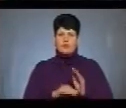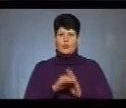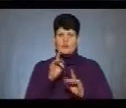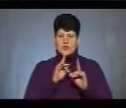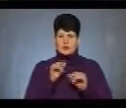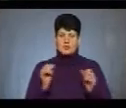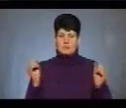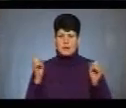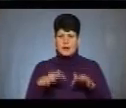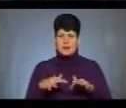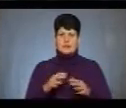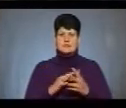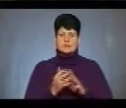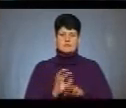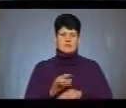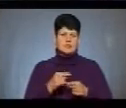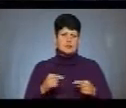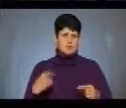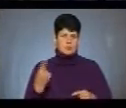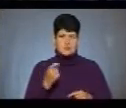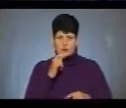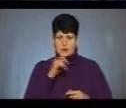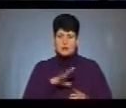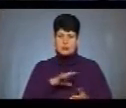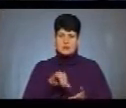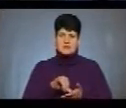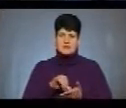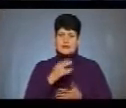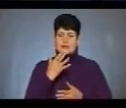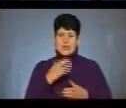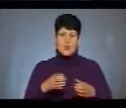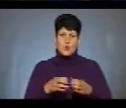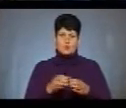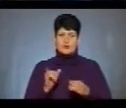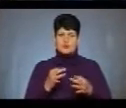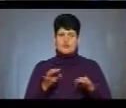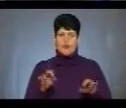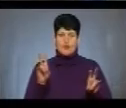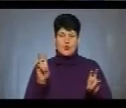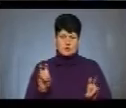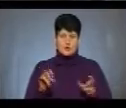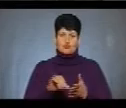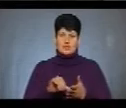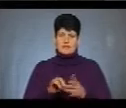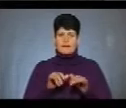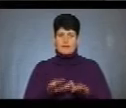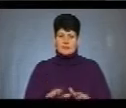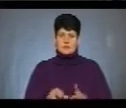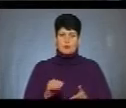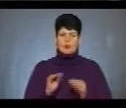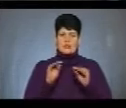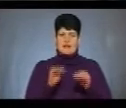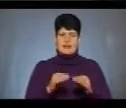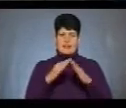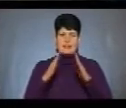приїхали аграрії з різних областей України. Були й представники Національного корпусу та Свободи. Учасники акції поставили біля парламенту